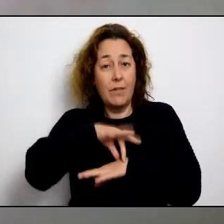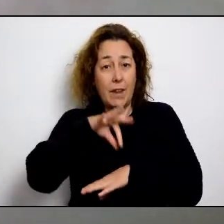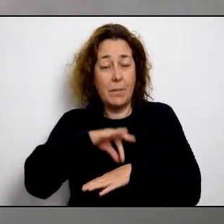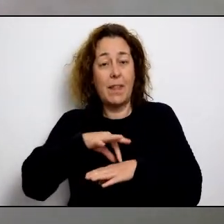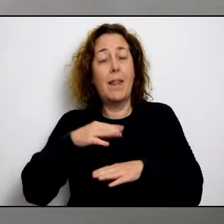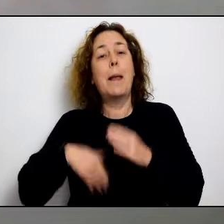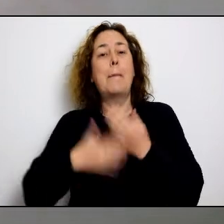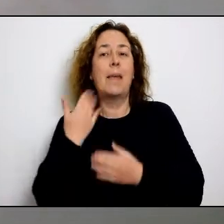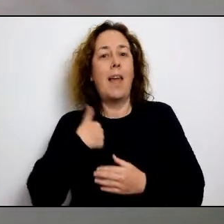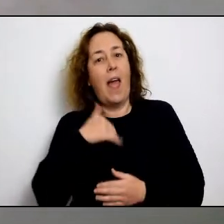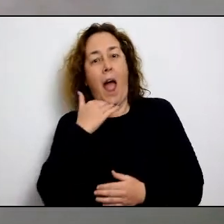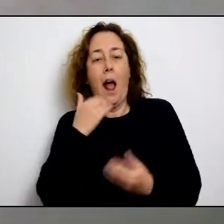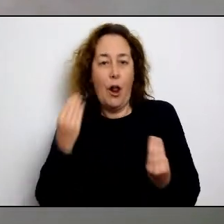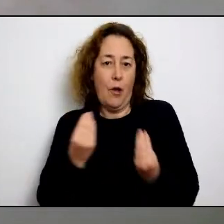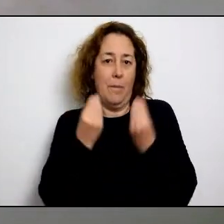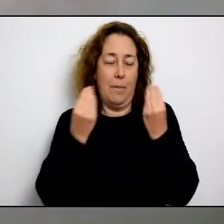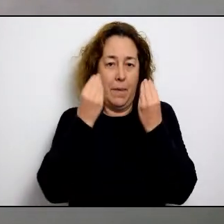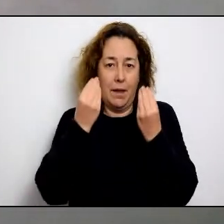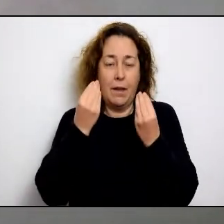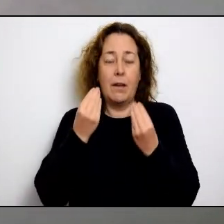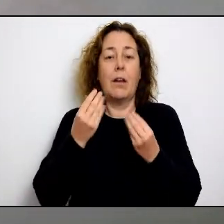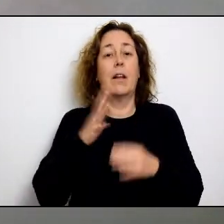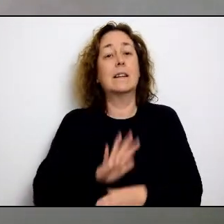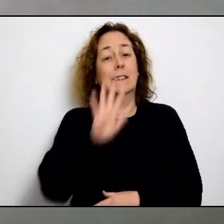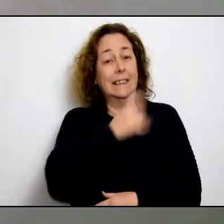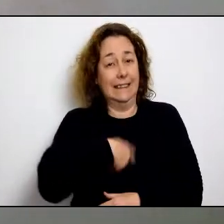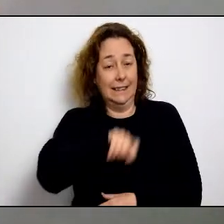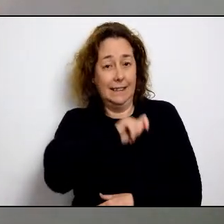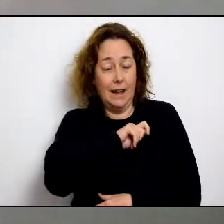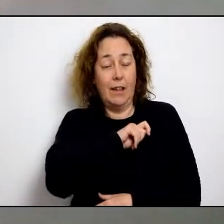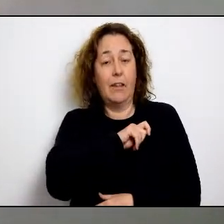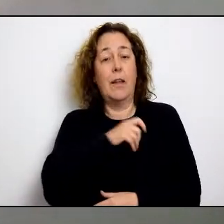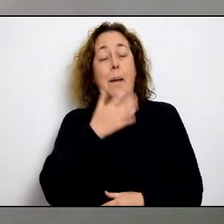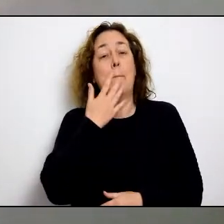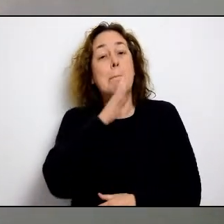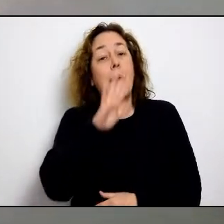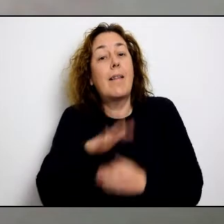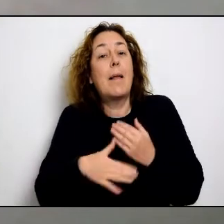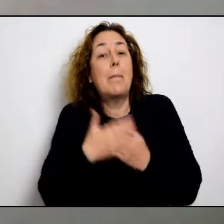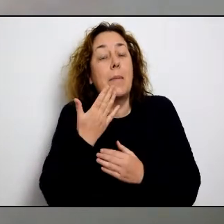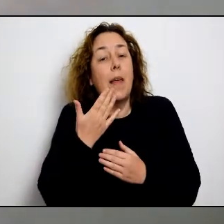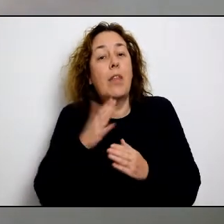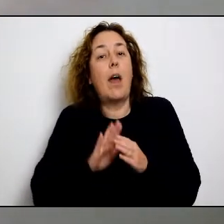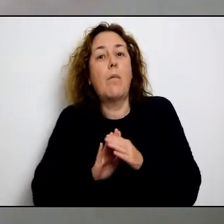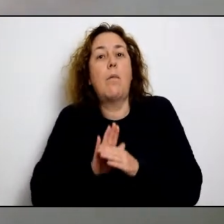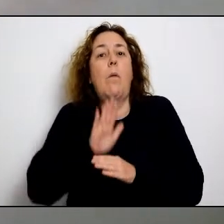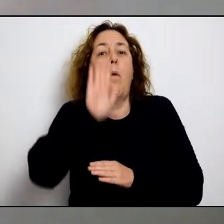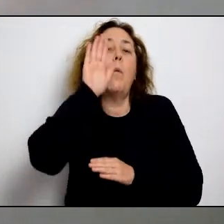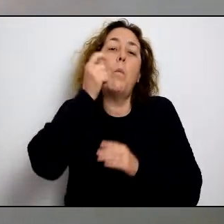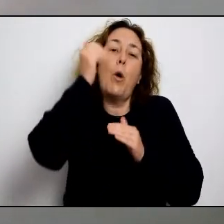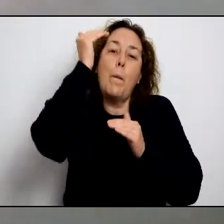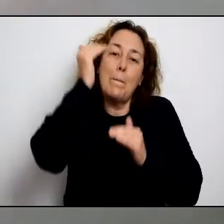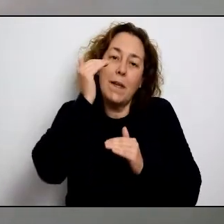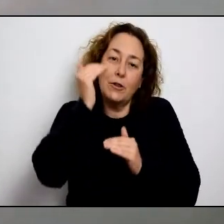cert que sa escenari global en relació a sa expansió del contagi de sa malaltia comença a ser esperançador. Esperançador